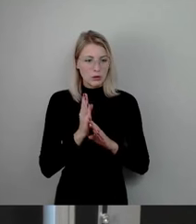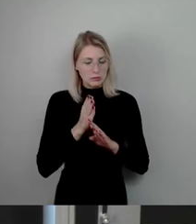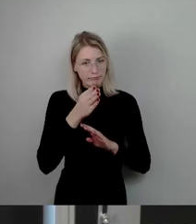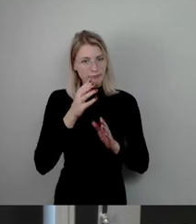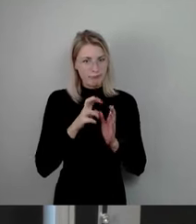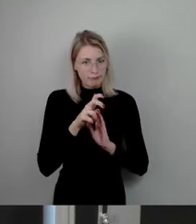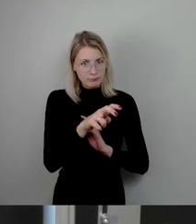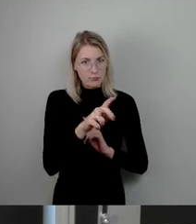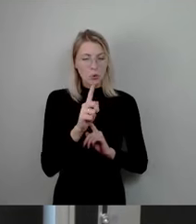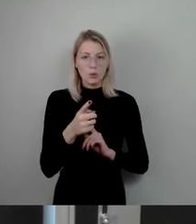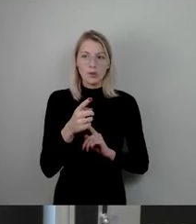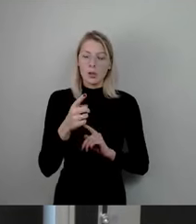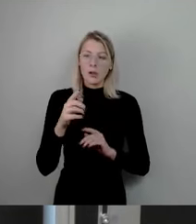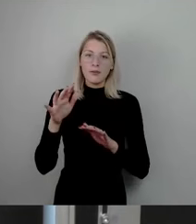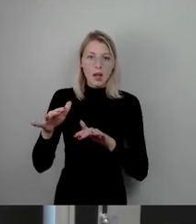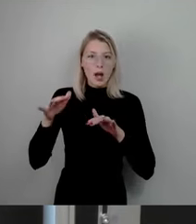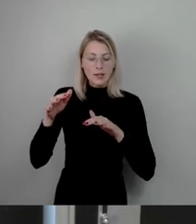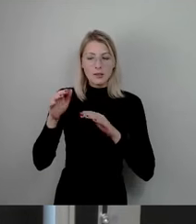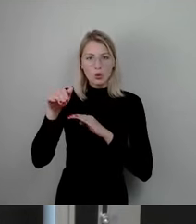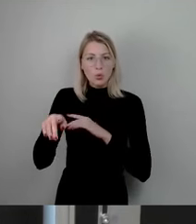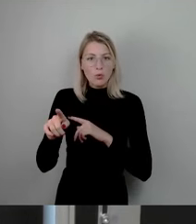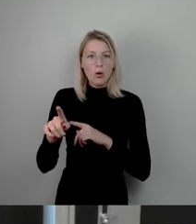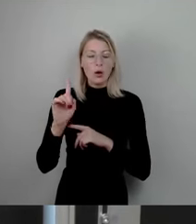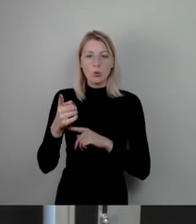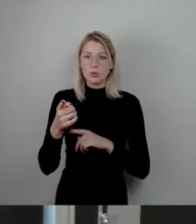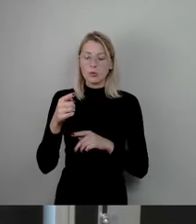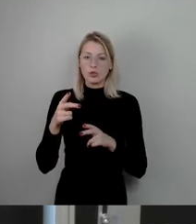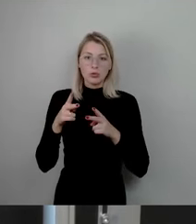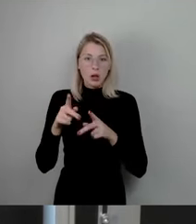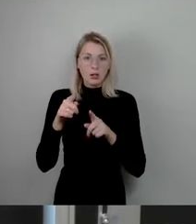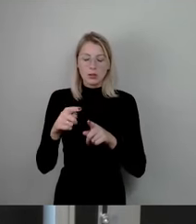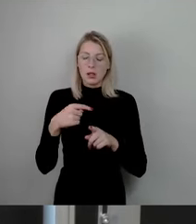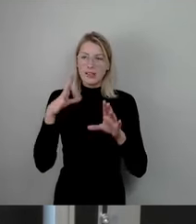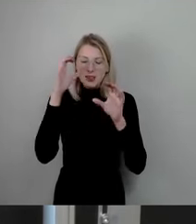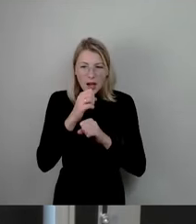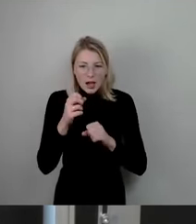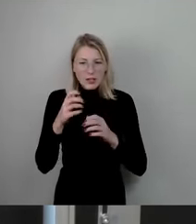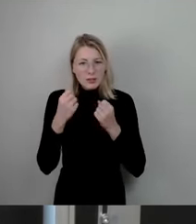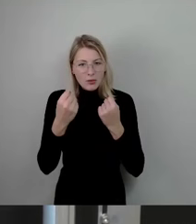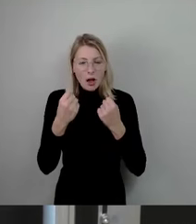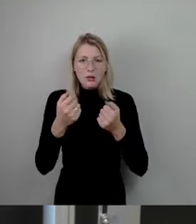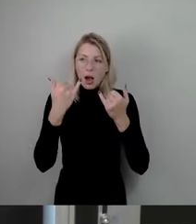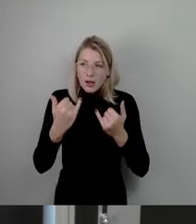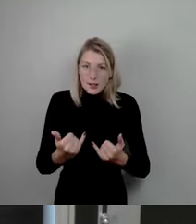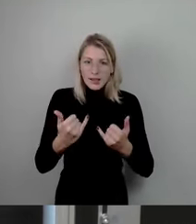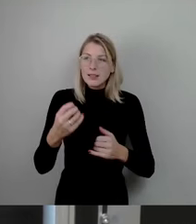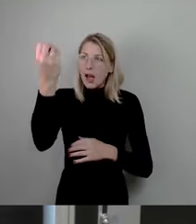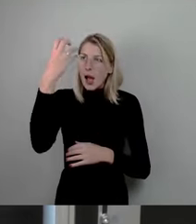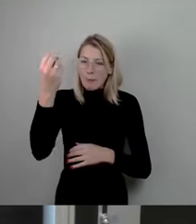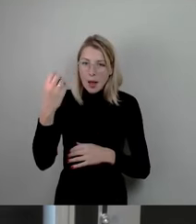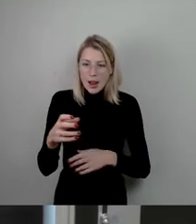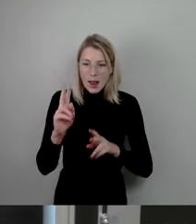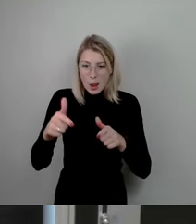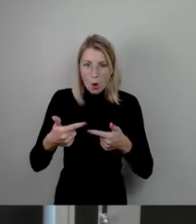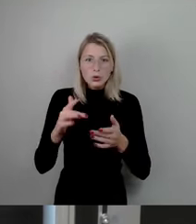Steinstraße, als ich letztens nachts lang gefahren bin, dachte ich mir, Mensch, es geht los mit der Ampelschaltung, weil nachts